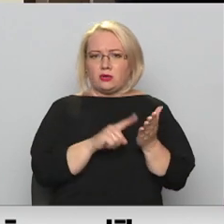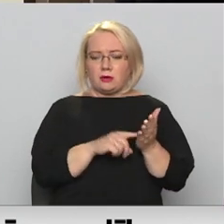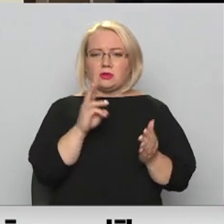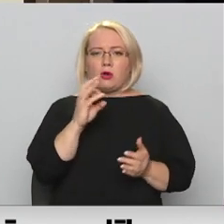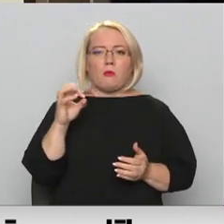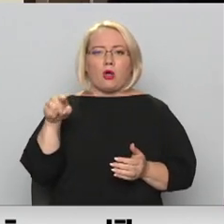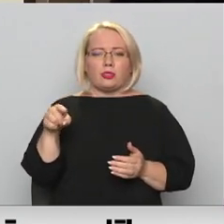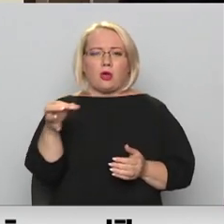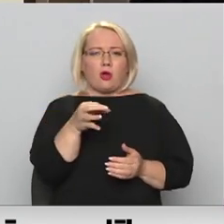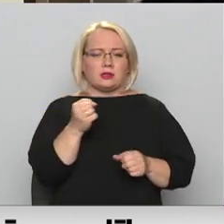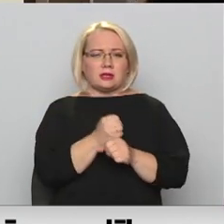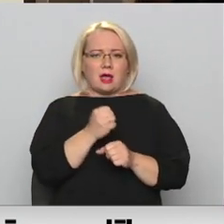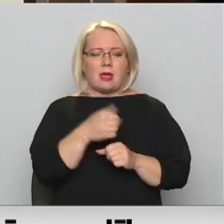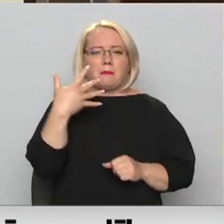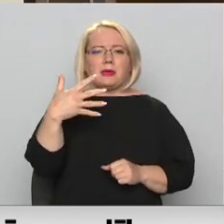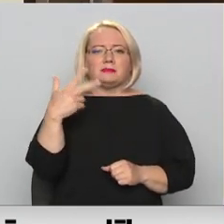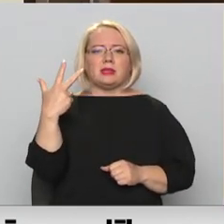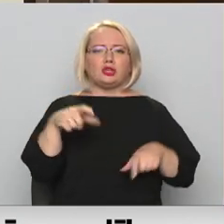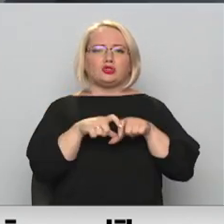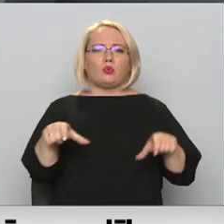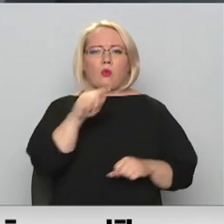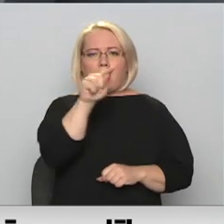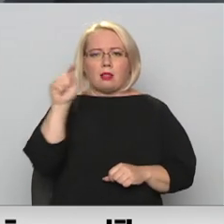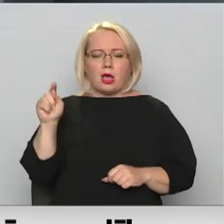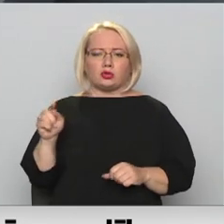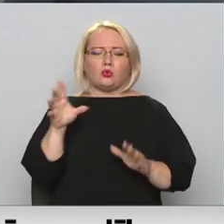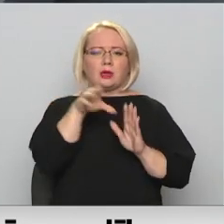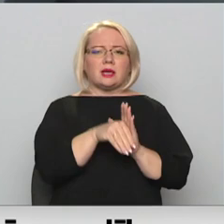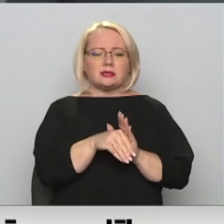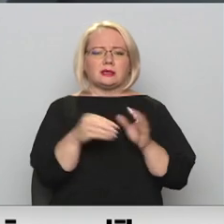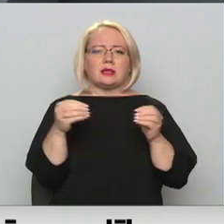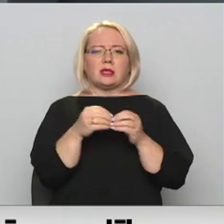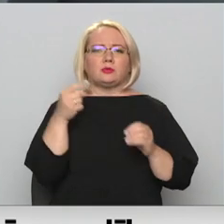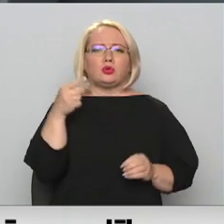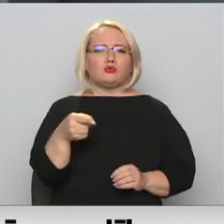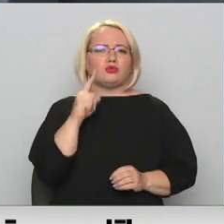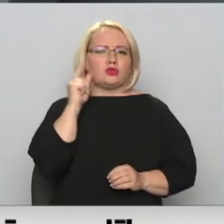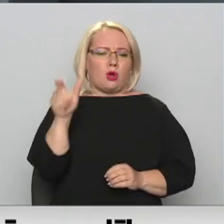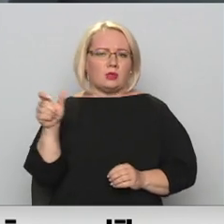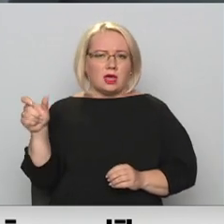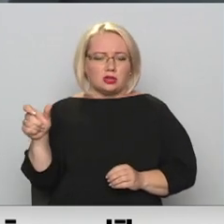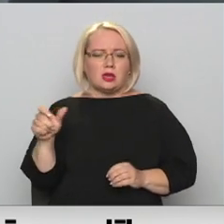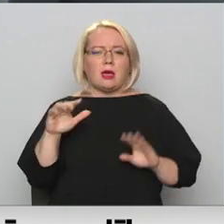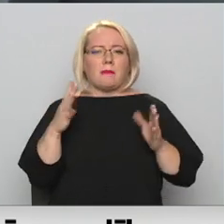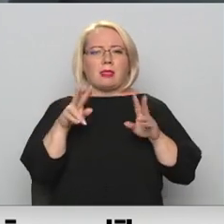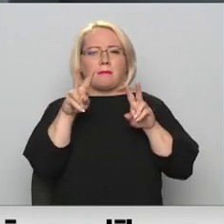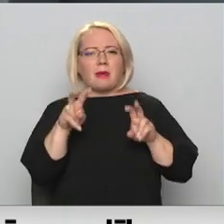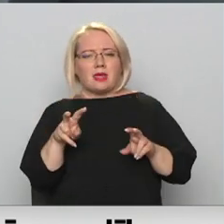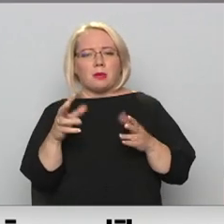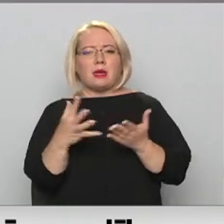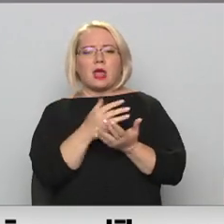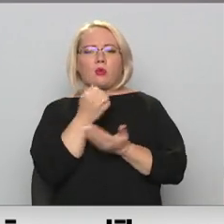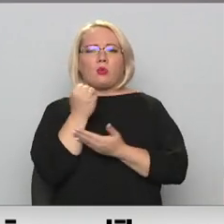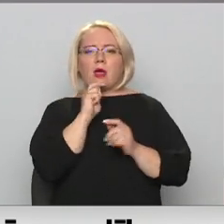šobrīd strādā 53 skolās visā Latvijā un tajā iesaistīt vairāk nekā desmit tūkstoši jauniešu. Savukārt pētījuma iegūtā